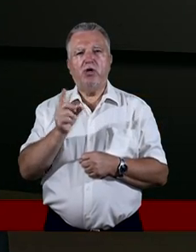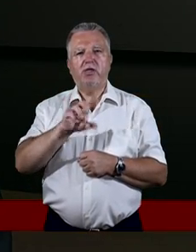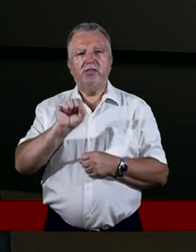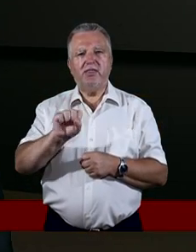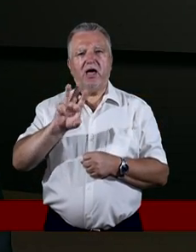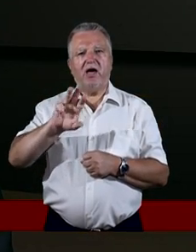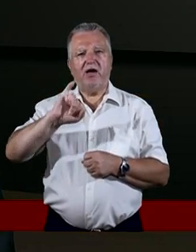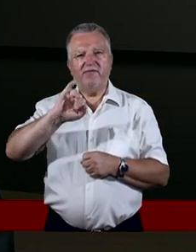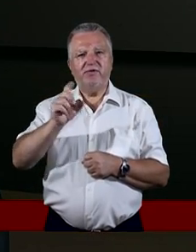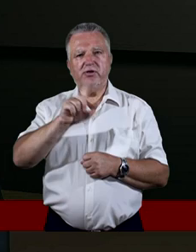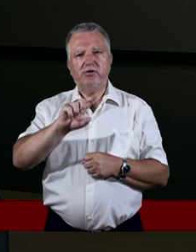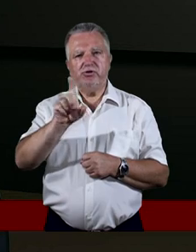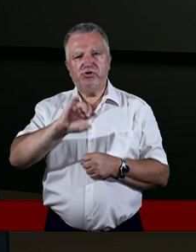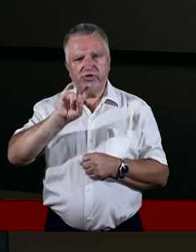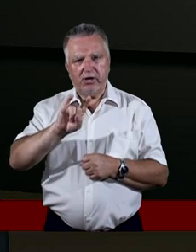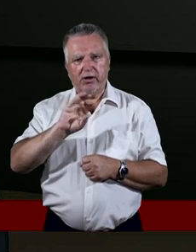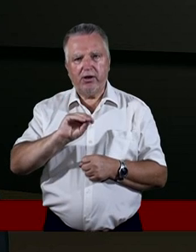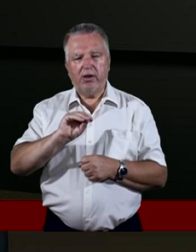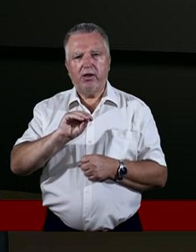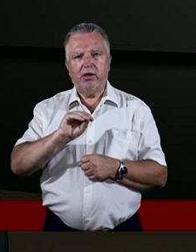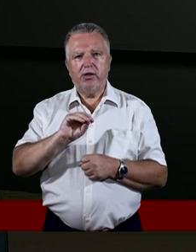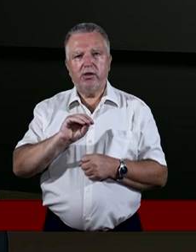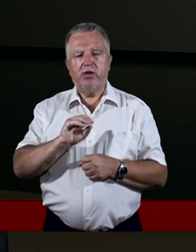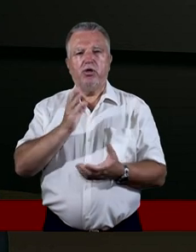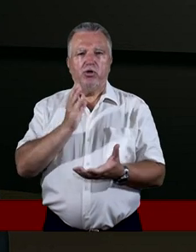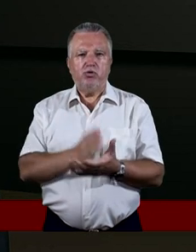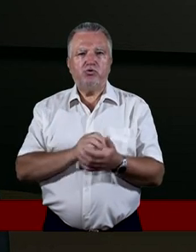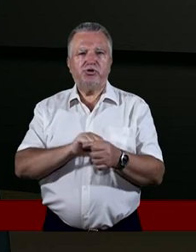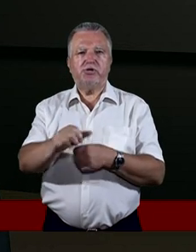Dawid, który w zasadzie jest u schyłku swoich dni,